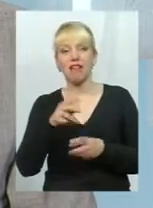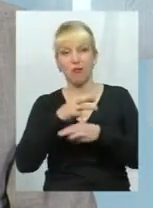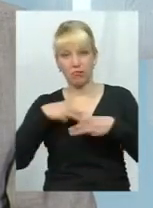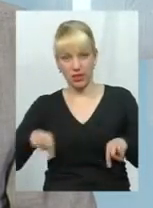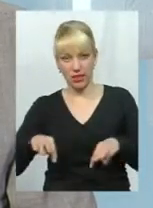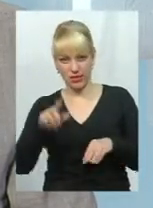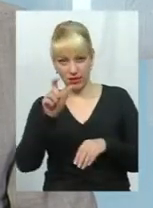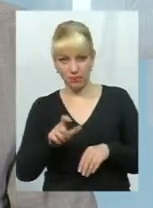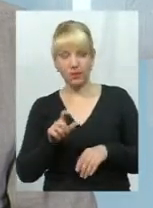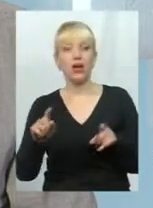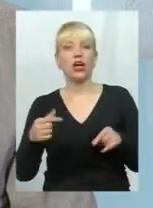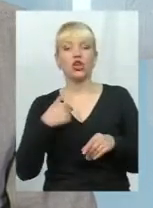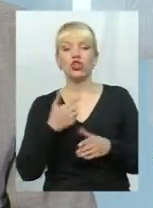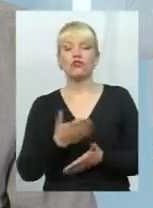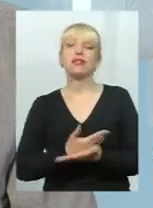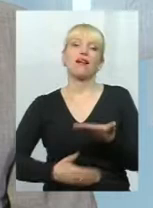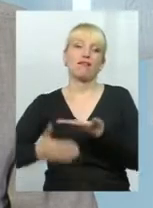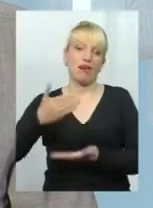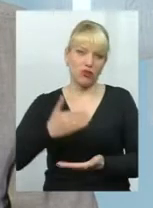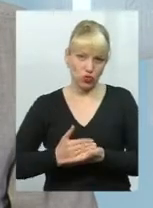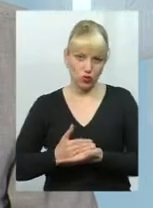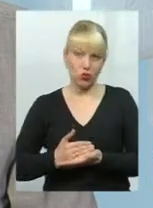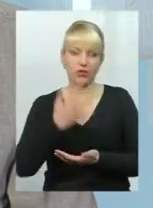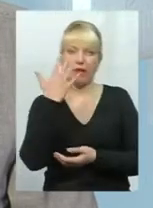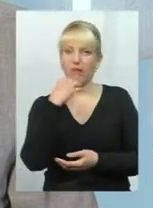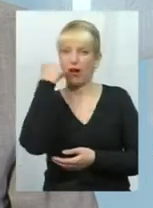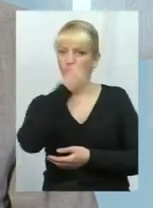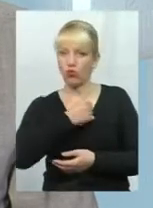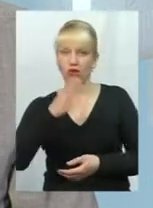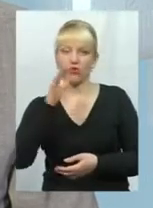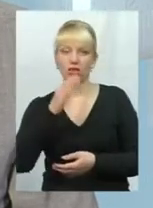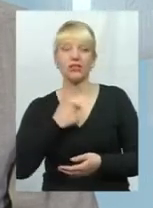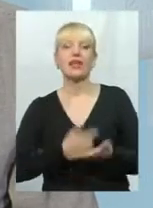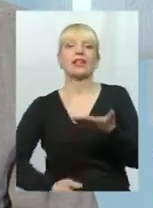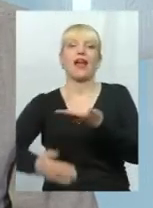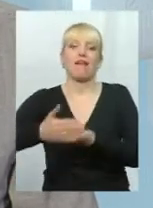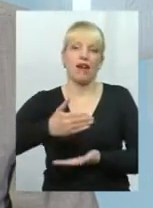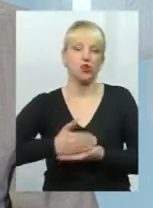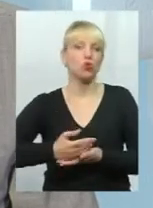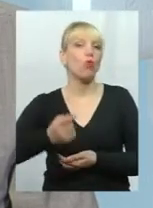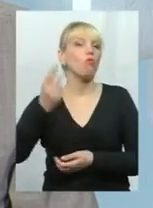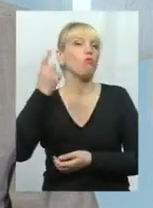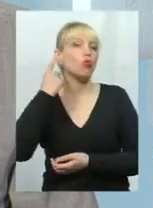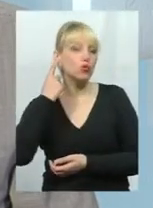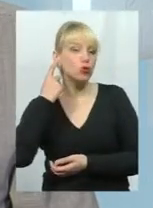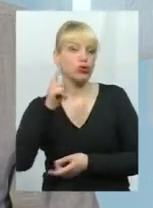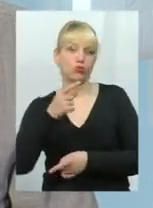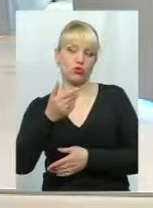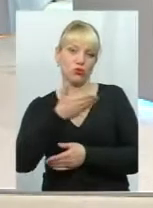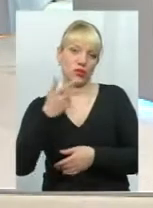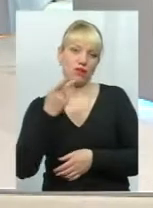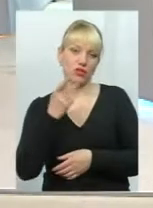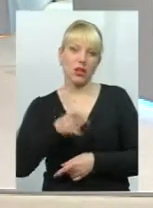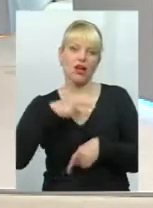те, що зрештою за 5 років часу або й більше нас зрештою почули. Тому що ми завжди казали і